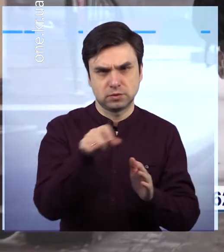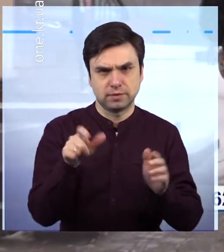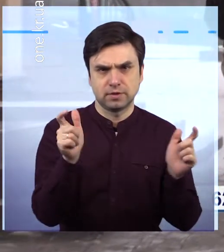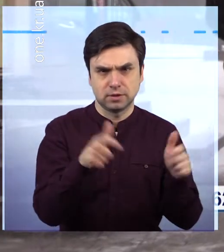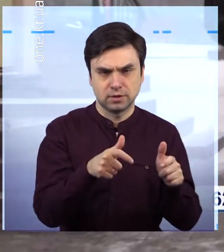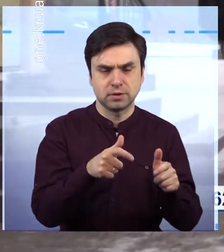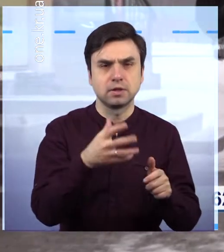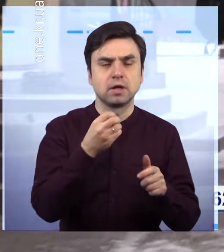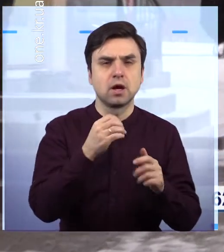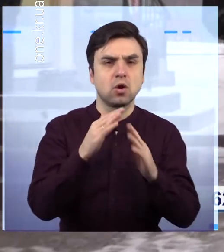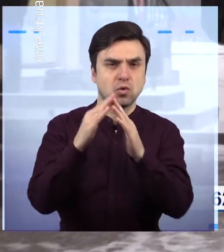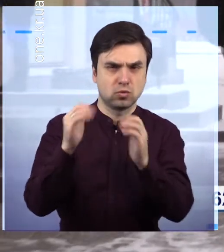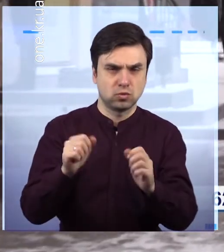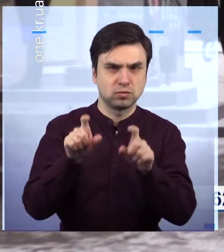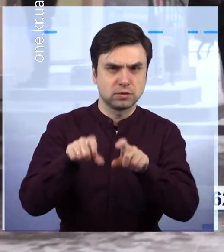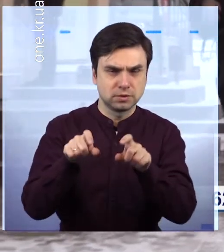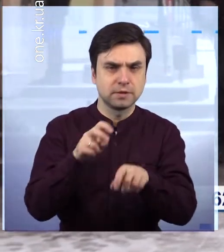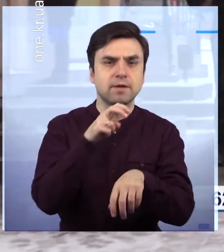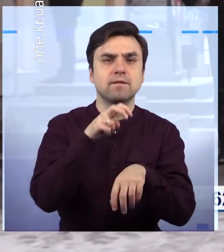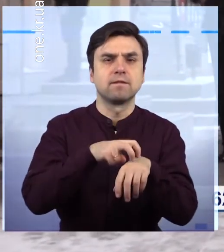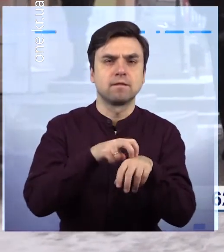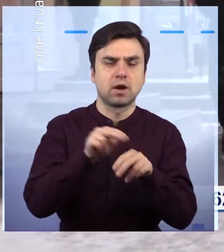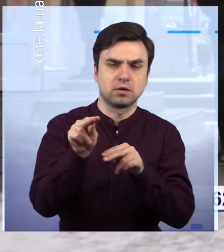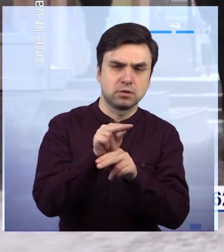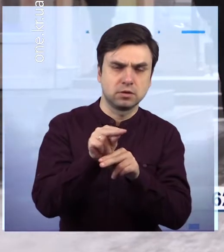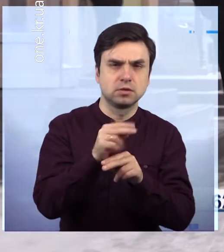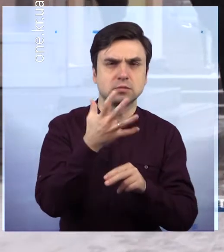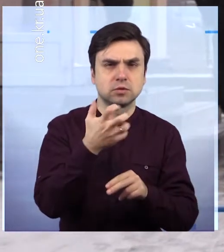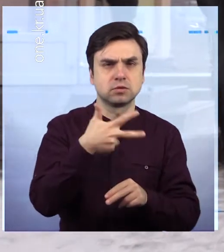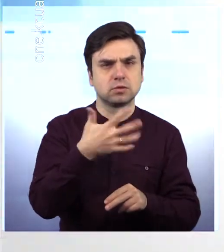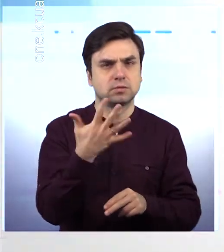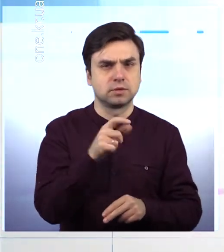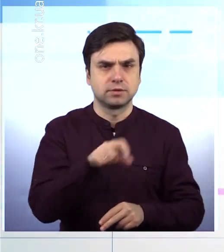амбулаторним наглядом лікарів – 535 ковід-пацієнтів.